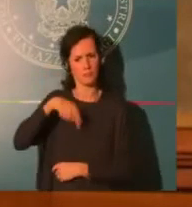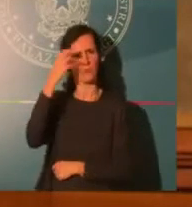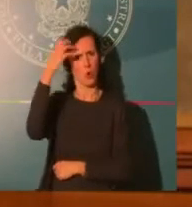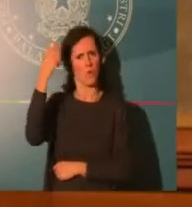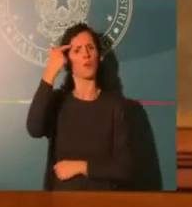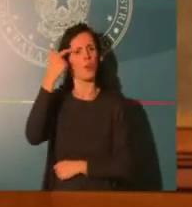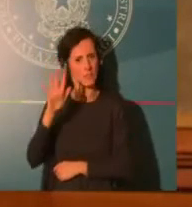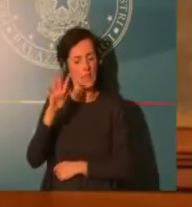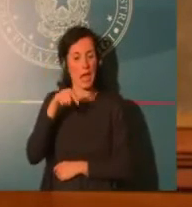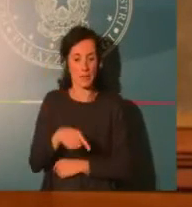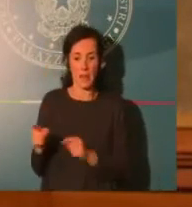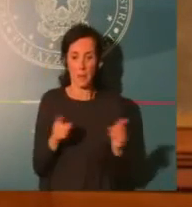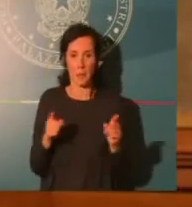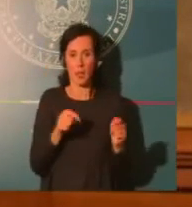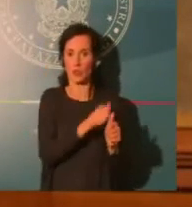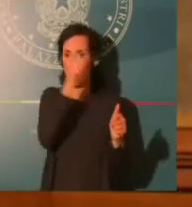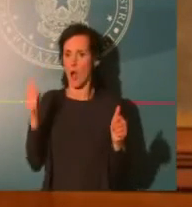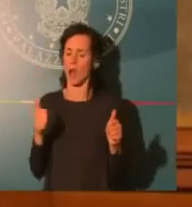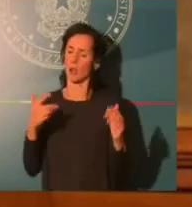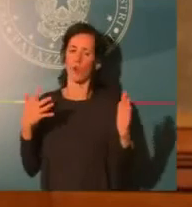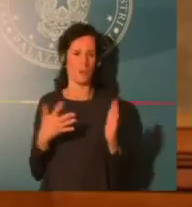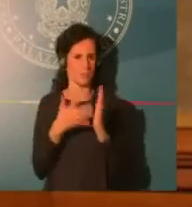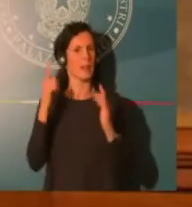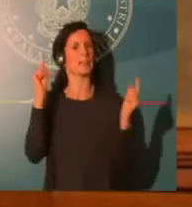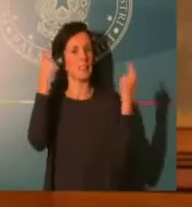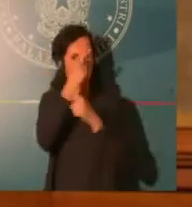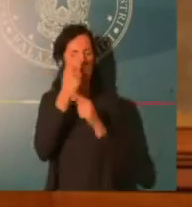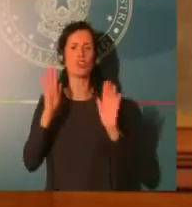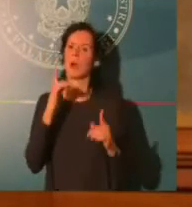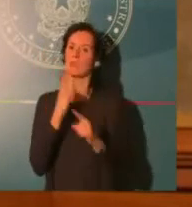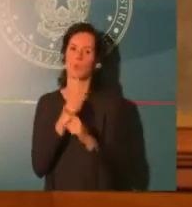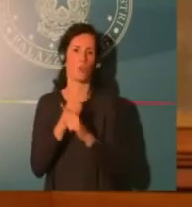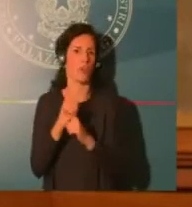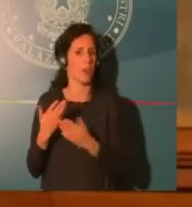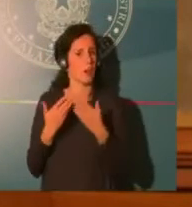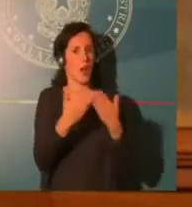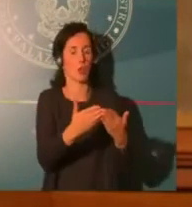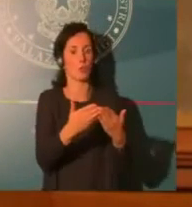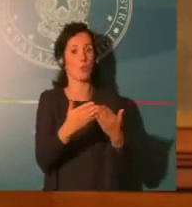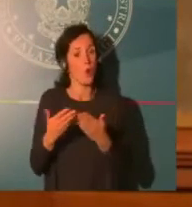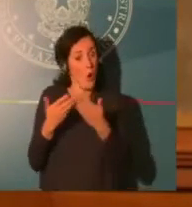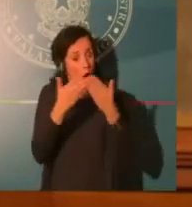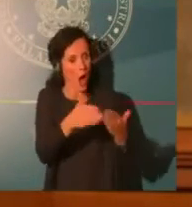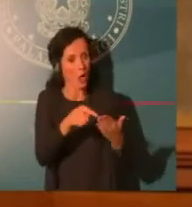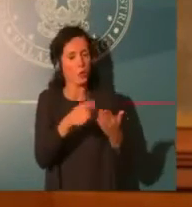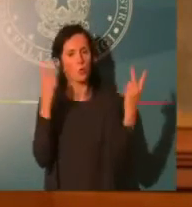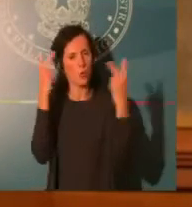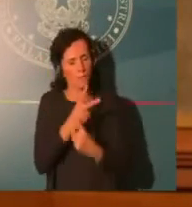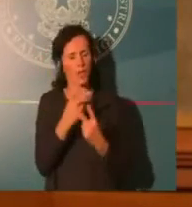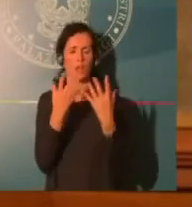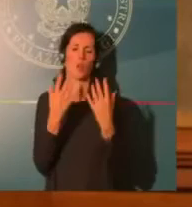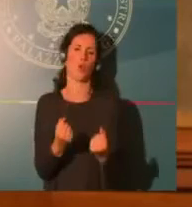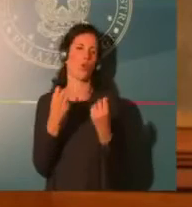rappresentare un aiuto concreto e, ripeto, sono fatti nel quadro delle risorse disponibili che il Governo mobilita